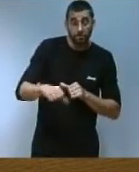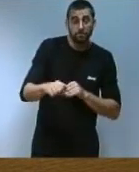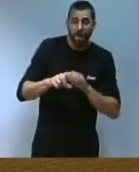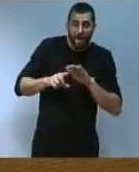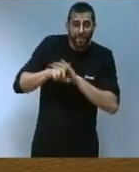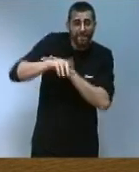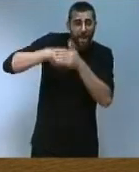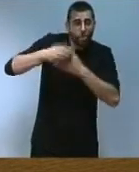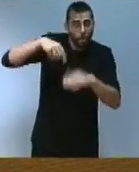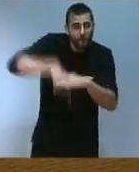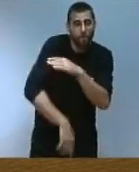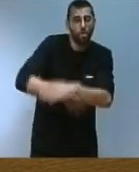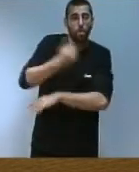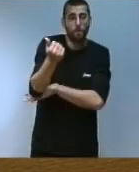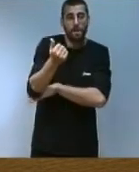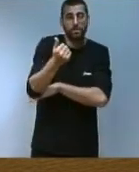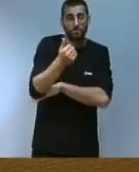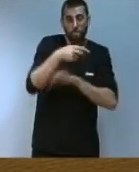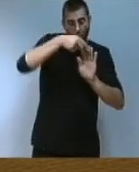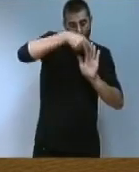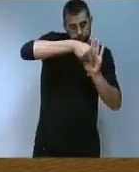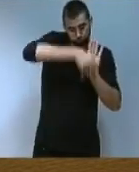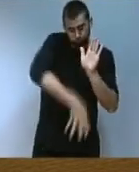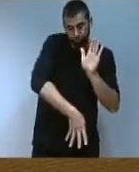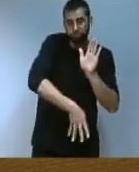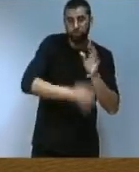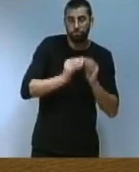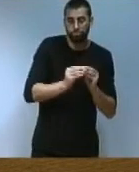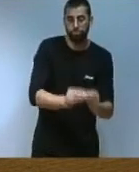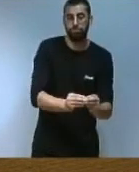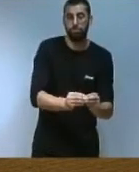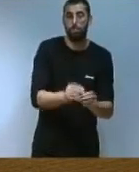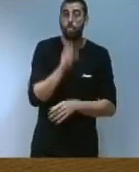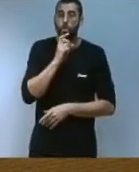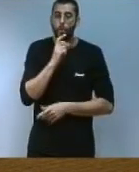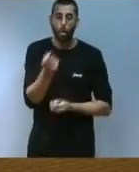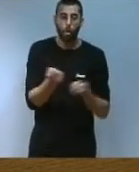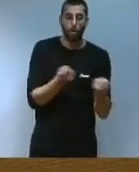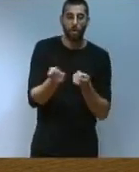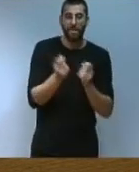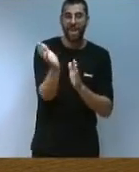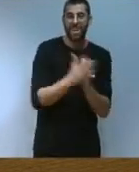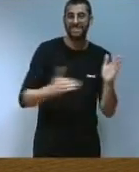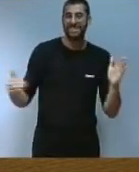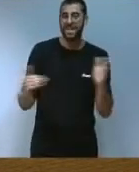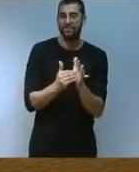mitjançant el reglament el més aviat possible i ho farem de manera coordinada i transversal amb la Conselleria